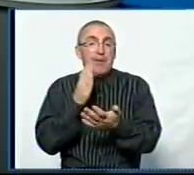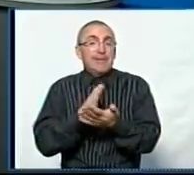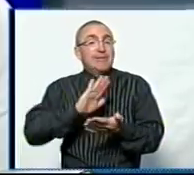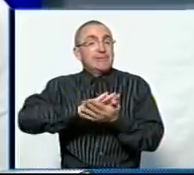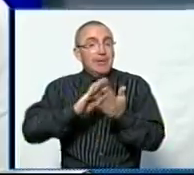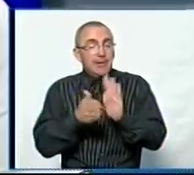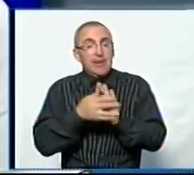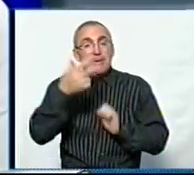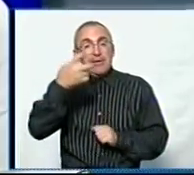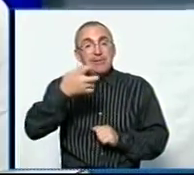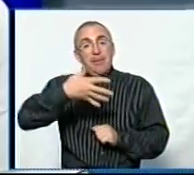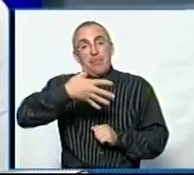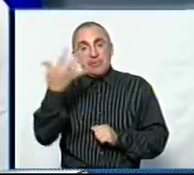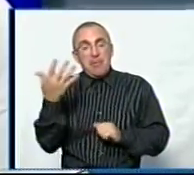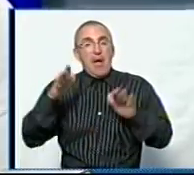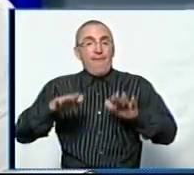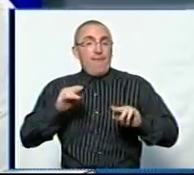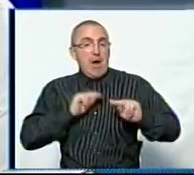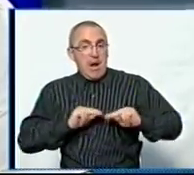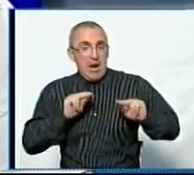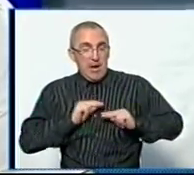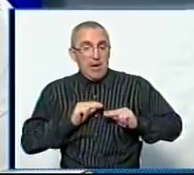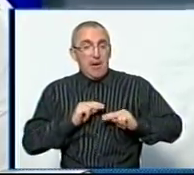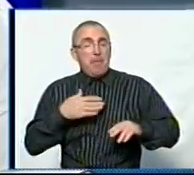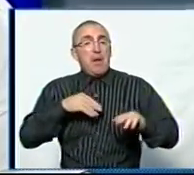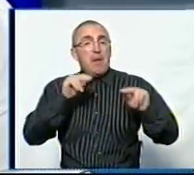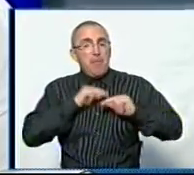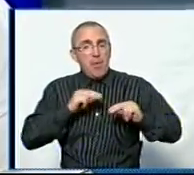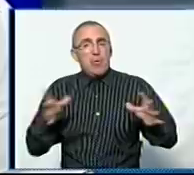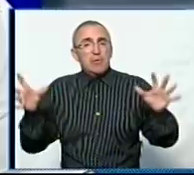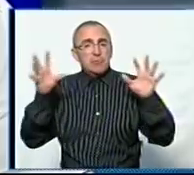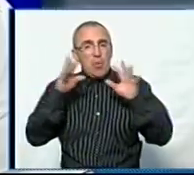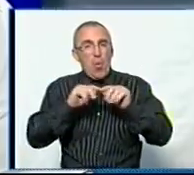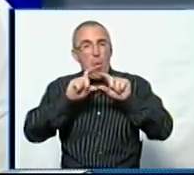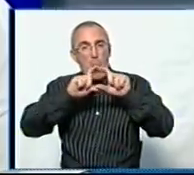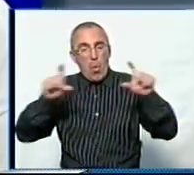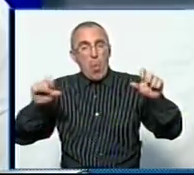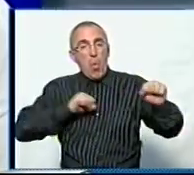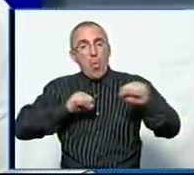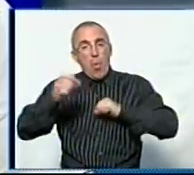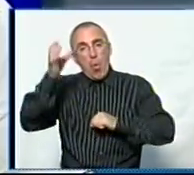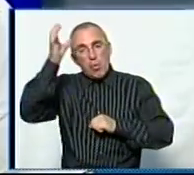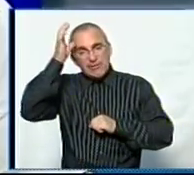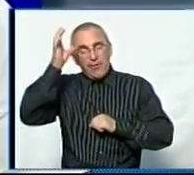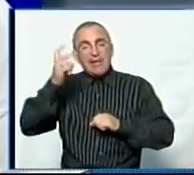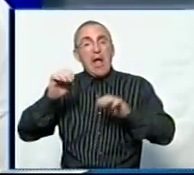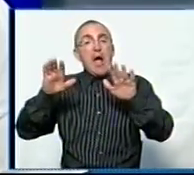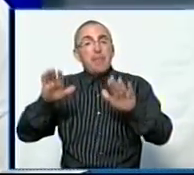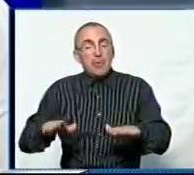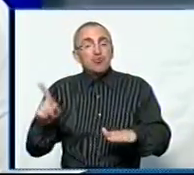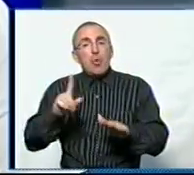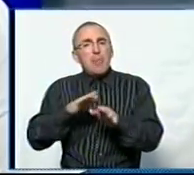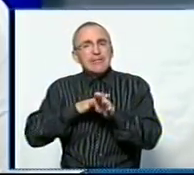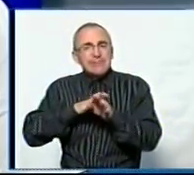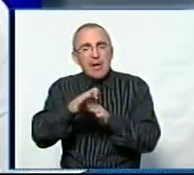На сьогодні 355 вакансій. Ми працюємо спільно з органами управління освітою на місцях для того, щоб